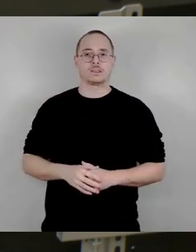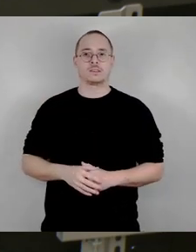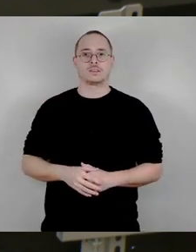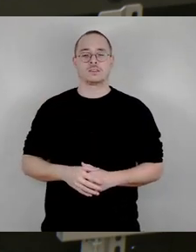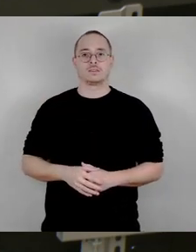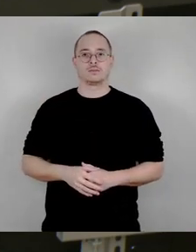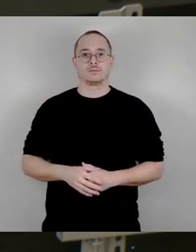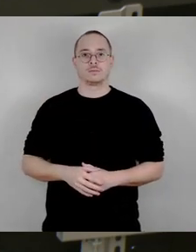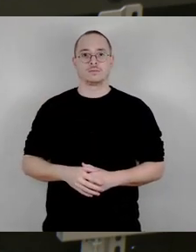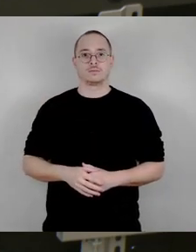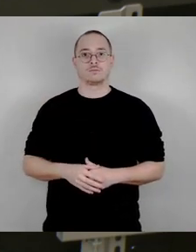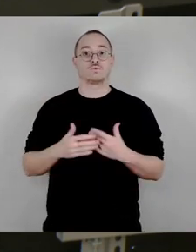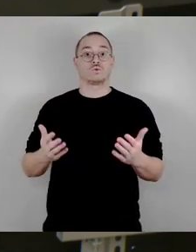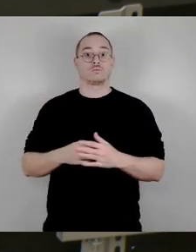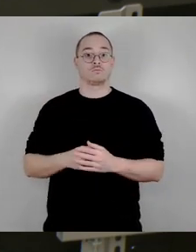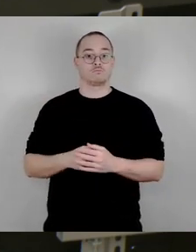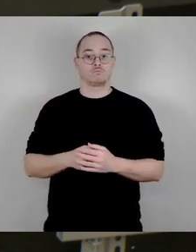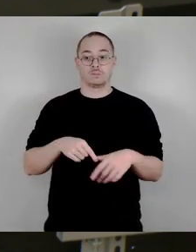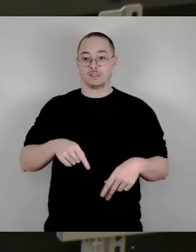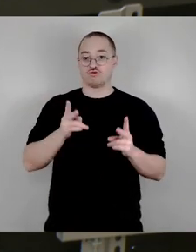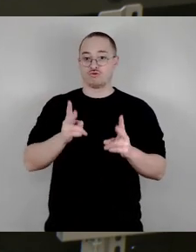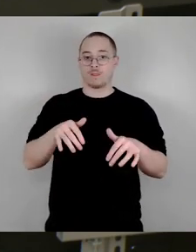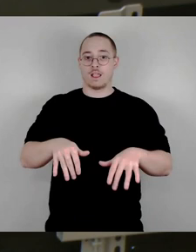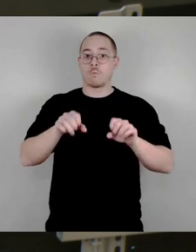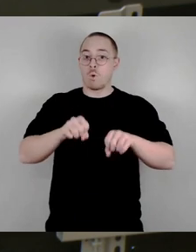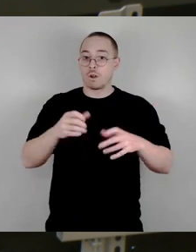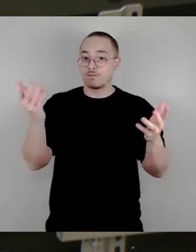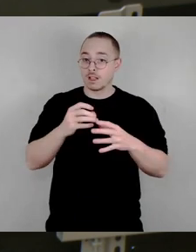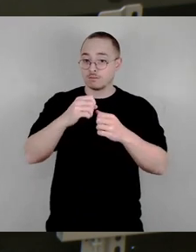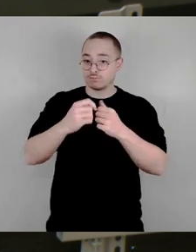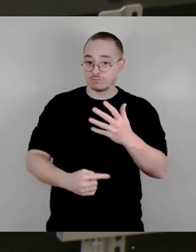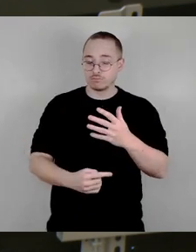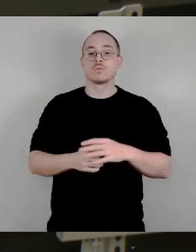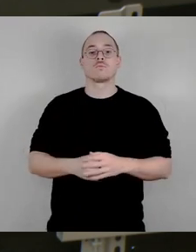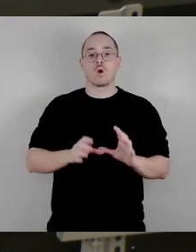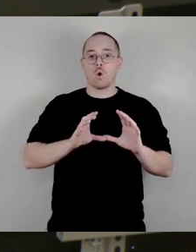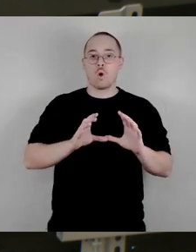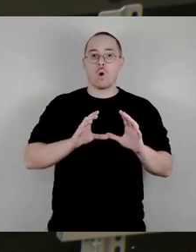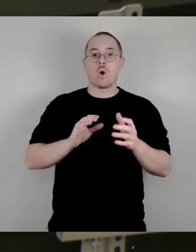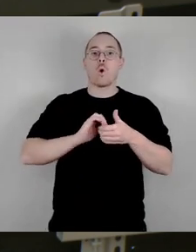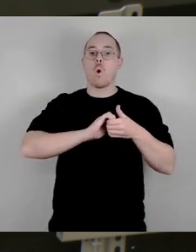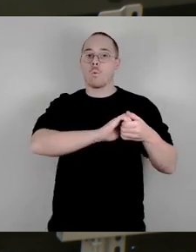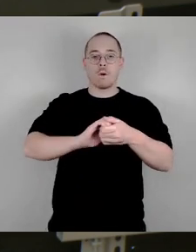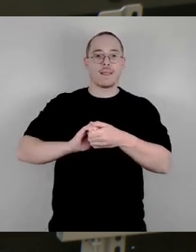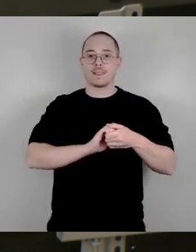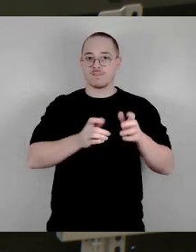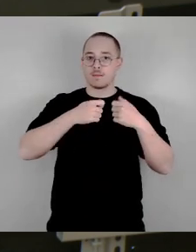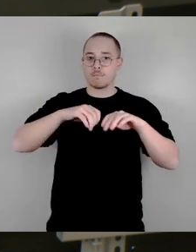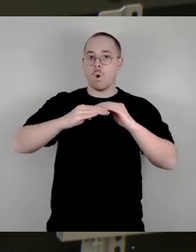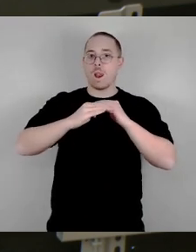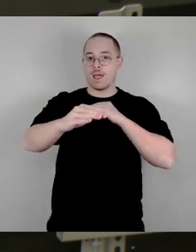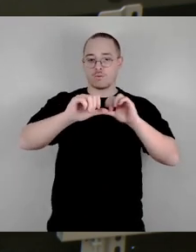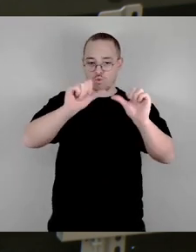Welche Möglichkeiten hat die Stadt dazu? Es gibt das kooperative Baulandmodell und in dem Rahmen kann man 20, 25